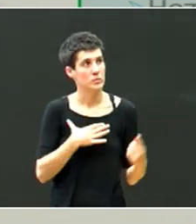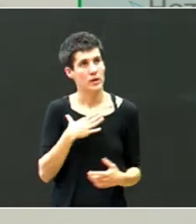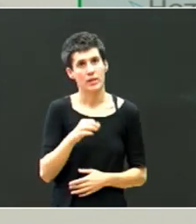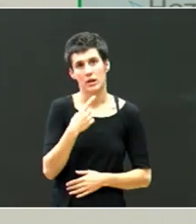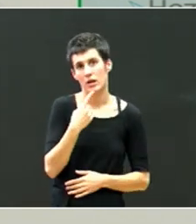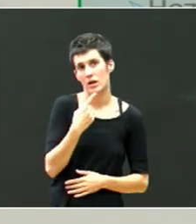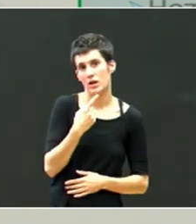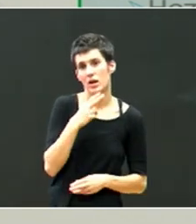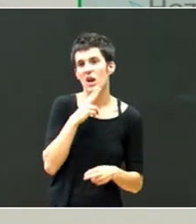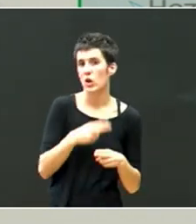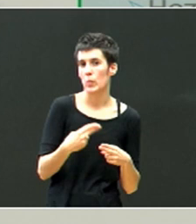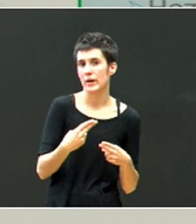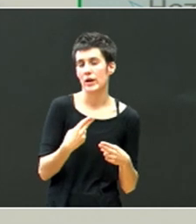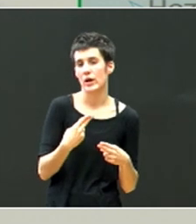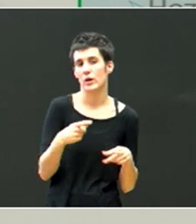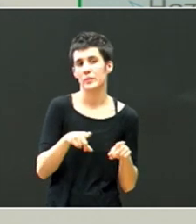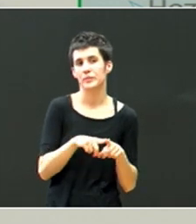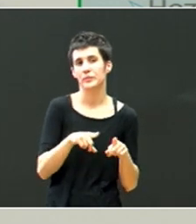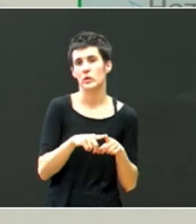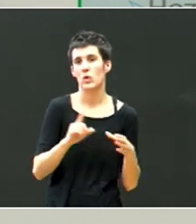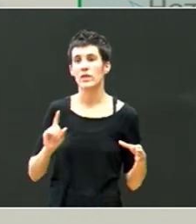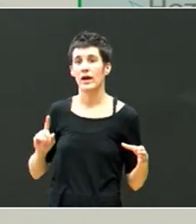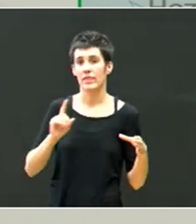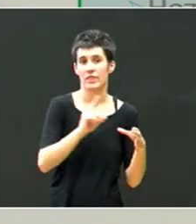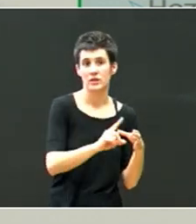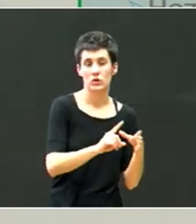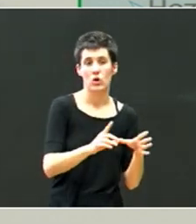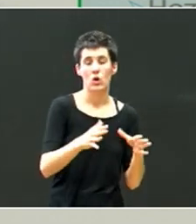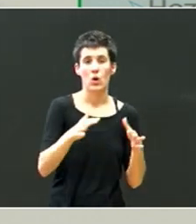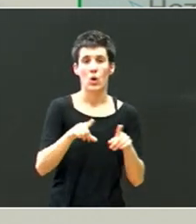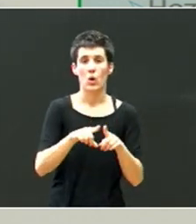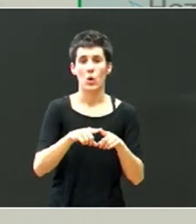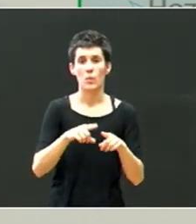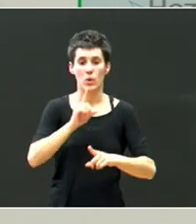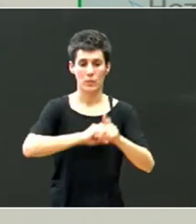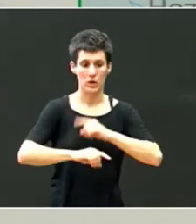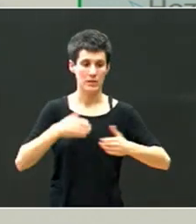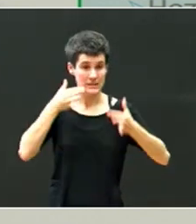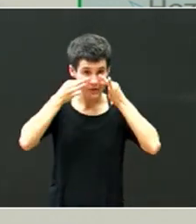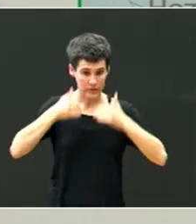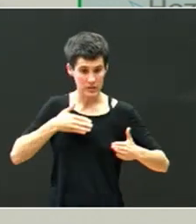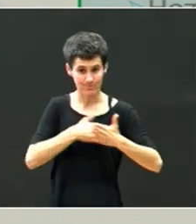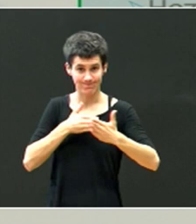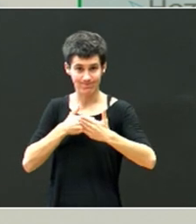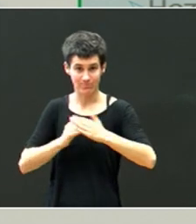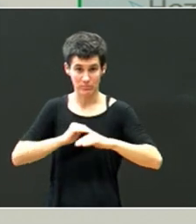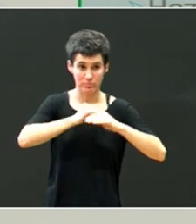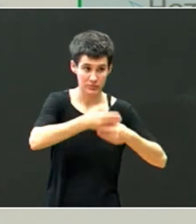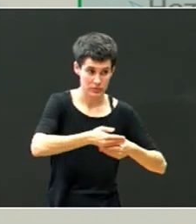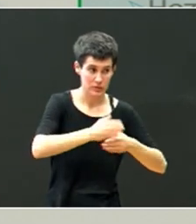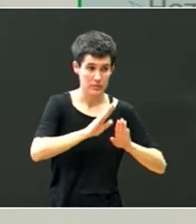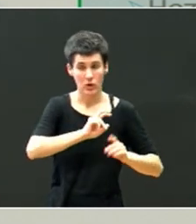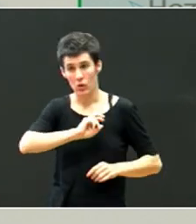deakzeso, edo, ba, irisgarretasunai, irisgarretasunai lotutakoak, baina beste batzuk, behar bada,